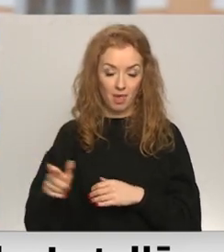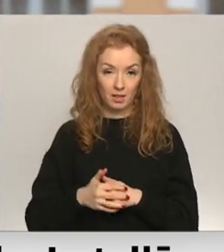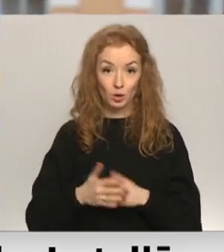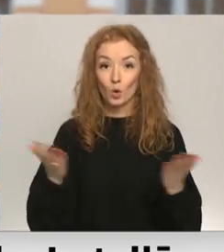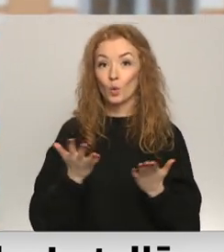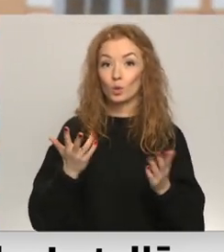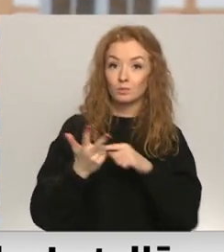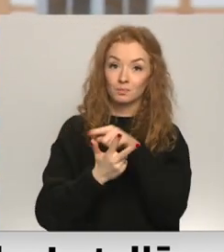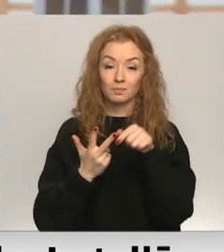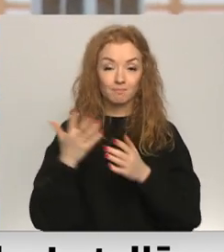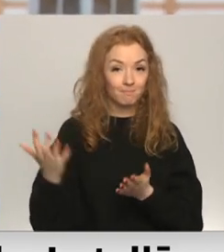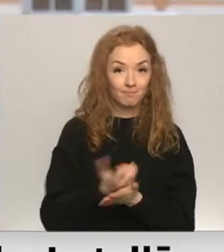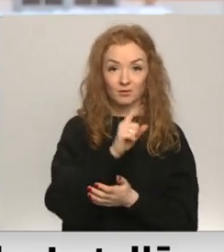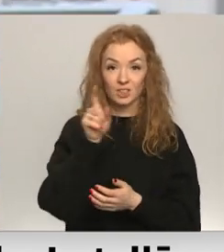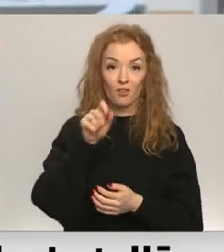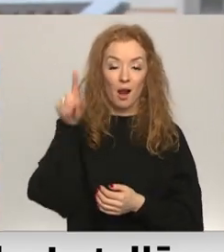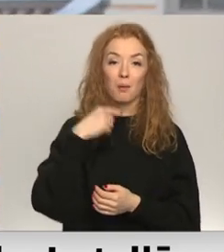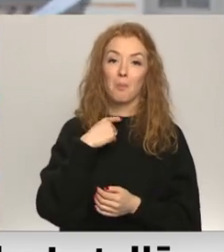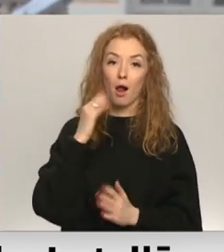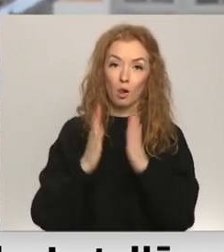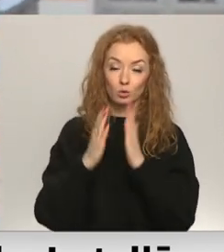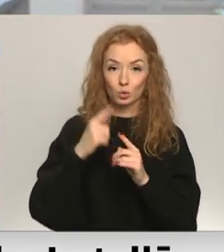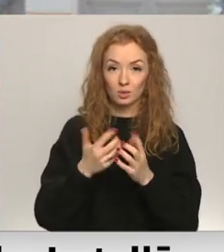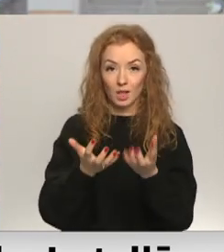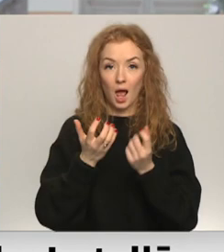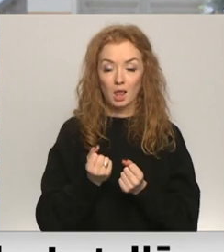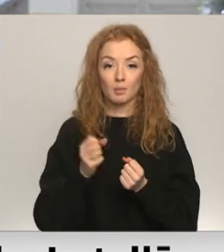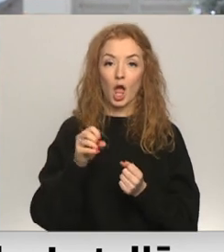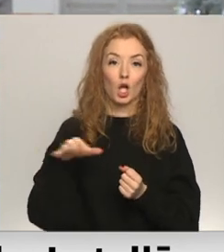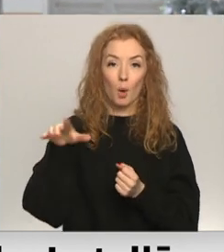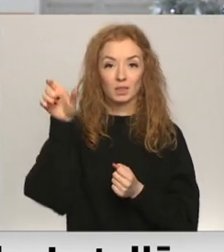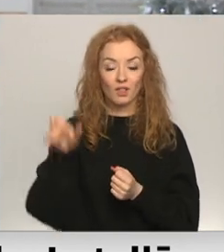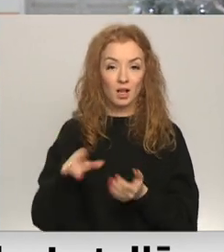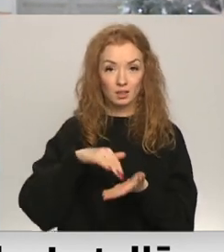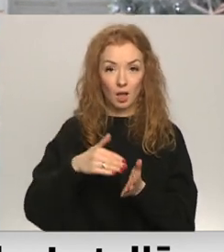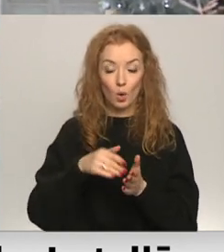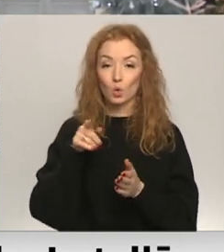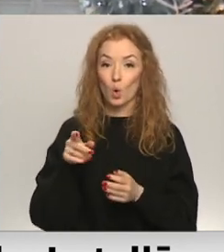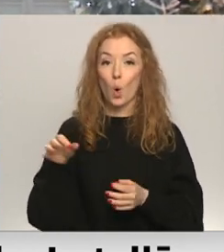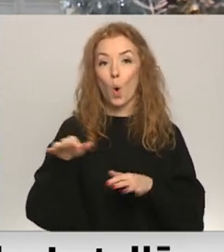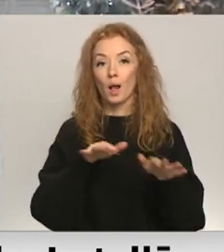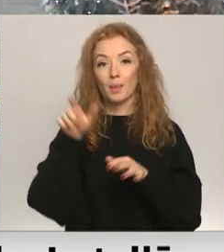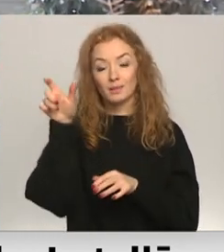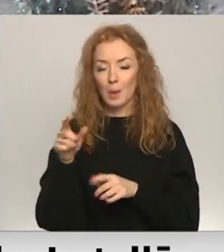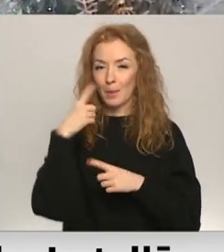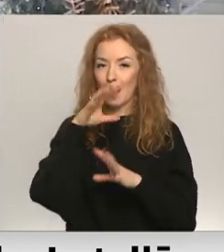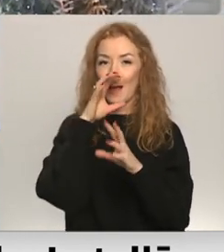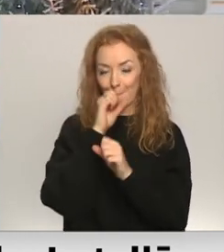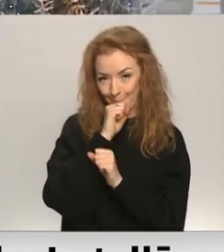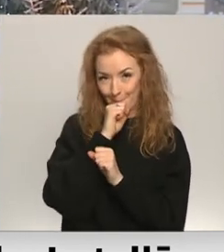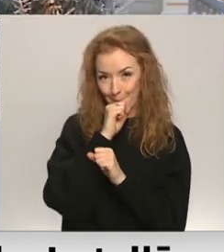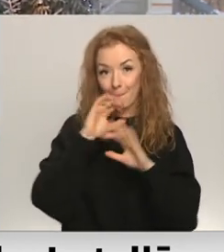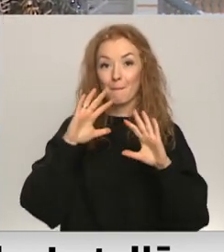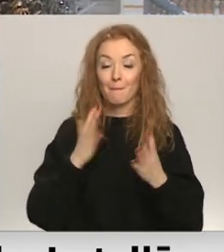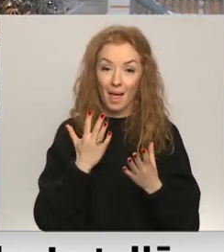Kurš no viņiem trim iegūs visvairāk balss un saņems Eiropas cilvēku statusu, to pasākumu organizatoru pagaidām cenšās paturēt noslēpumā.